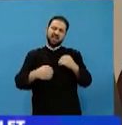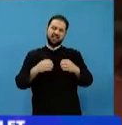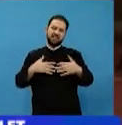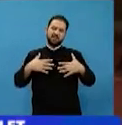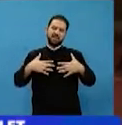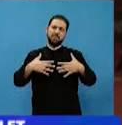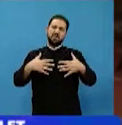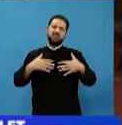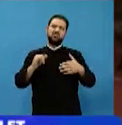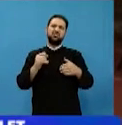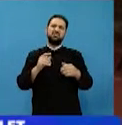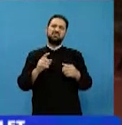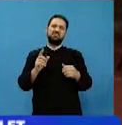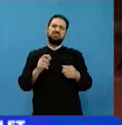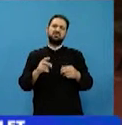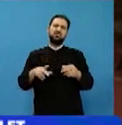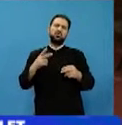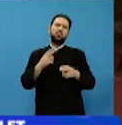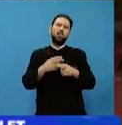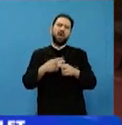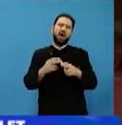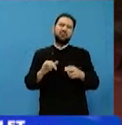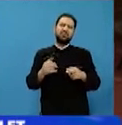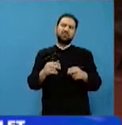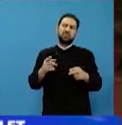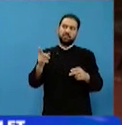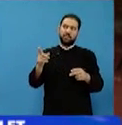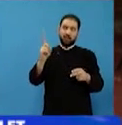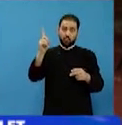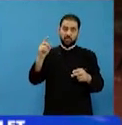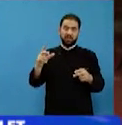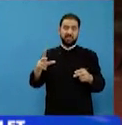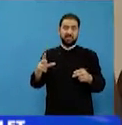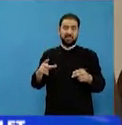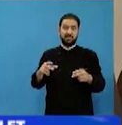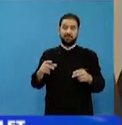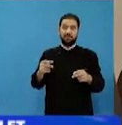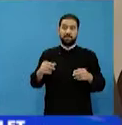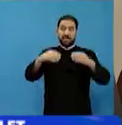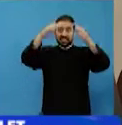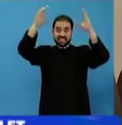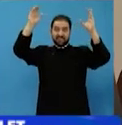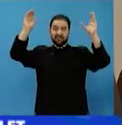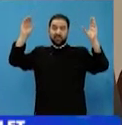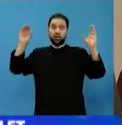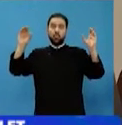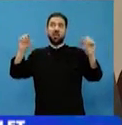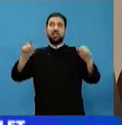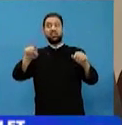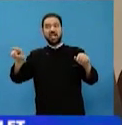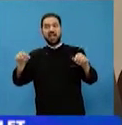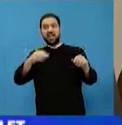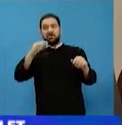Iar celălalt sfânt a întrebat să-l vindecăm și sfântul Pantelimon a zis că este vindecat și că se va face bine.